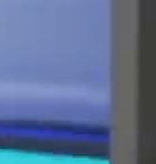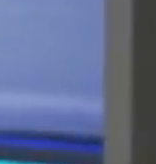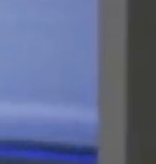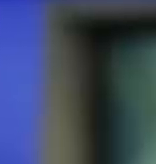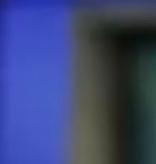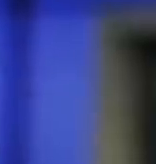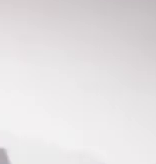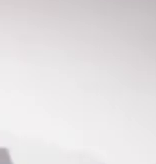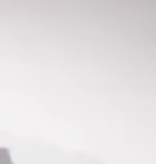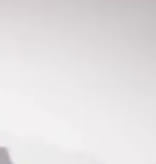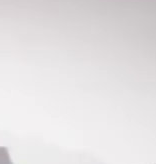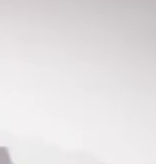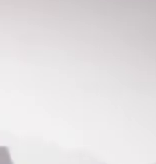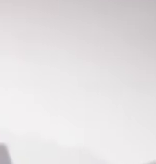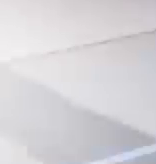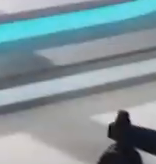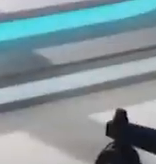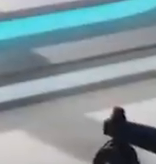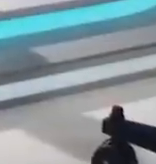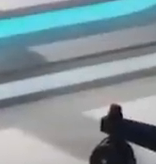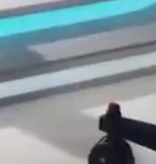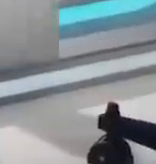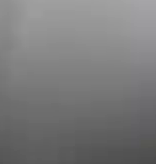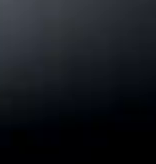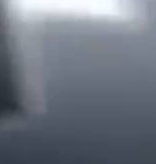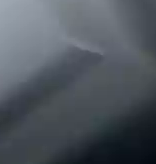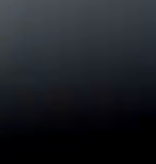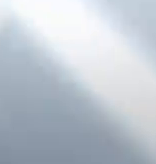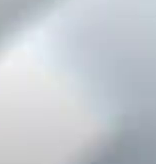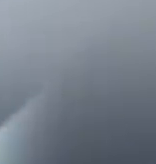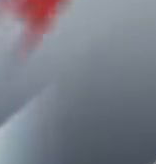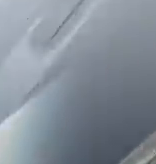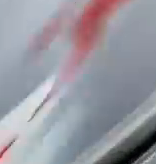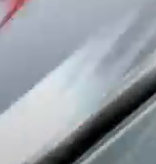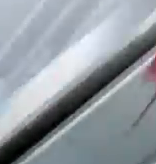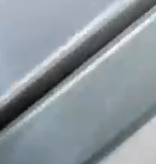Live mula sa GMA Network Center, ito ang 24 oras.